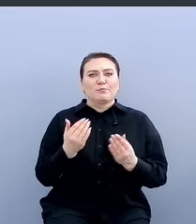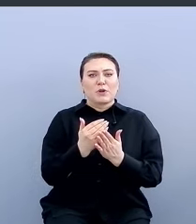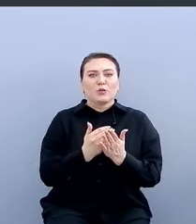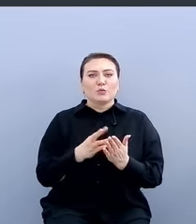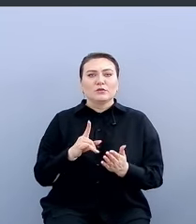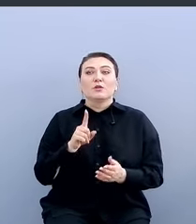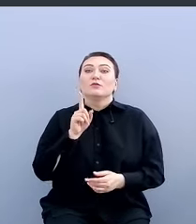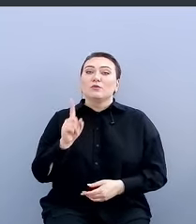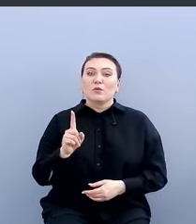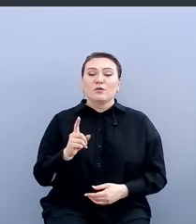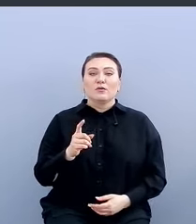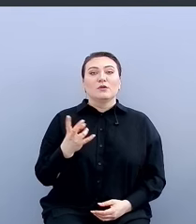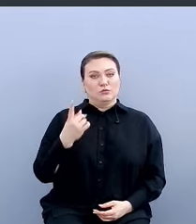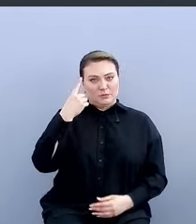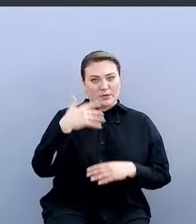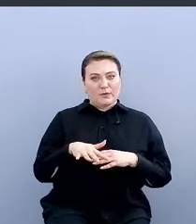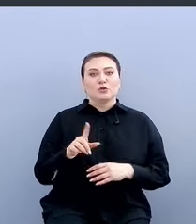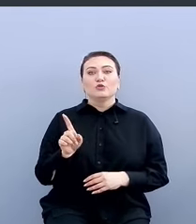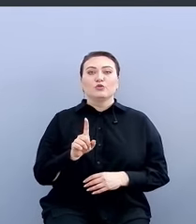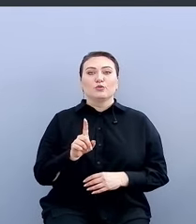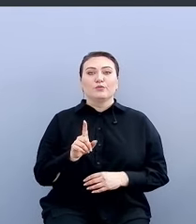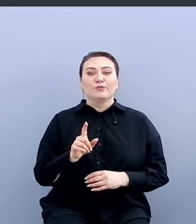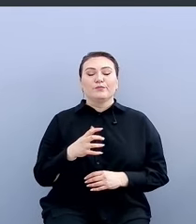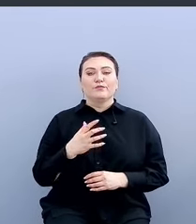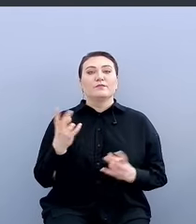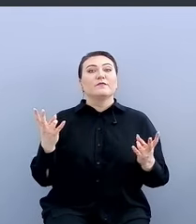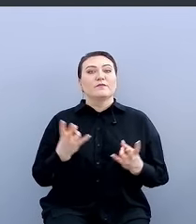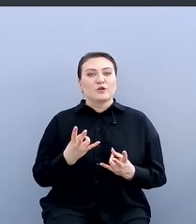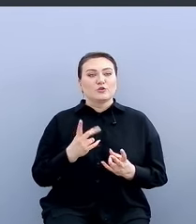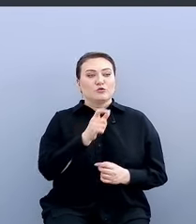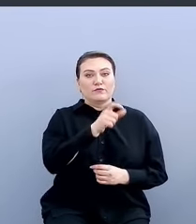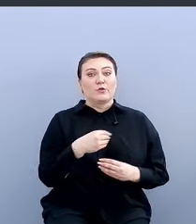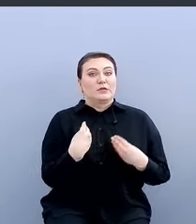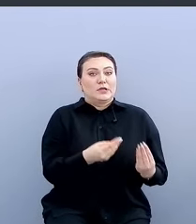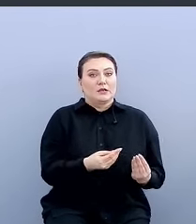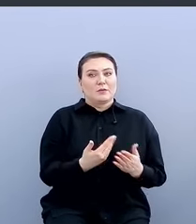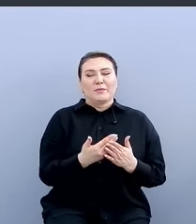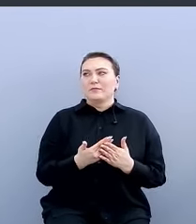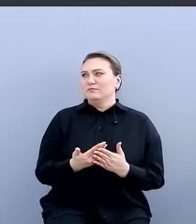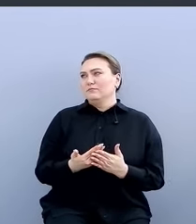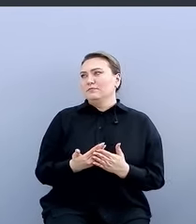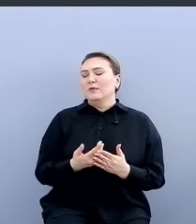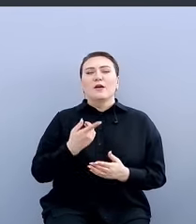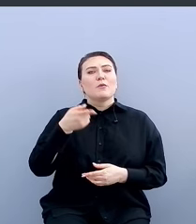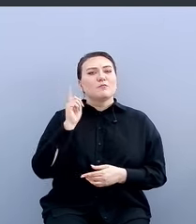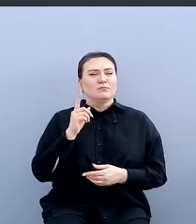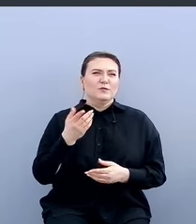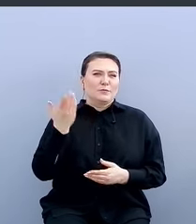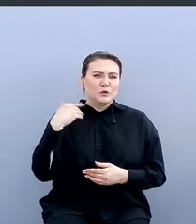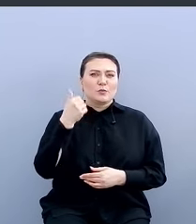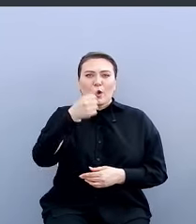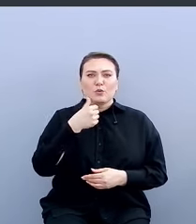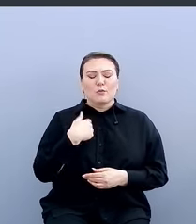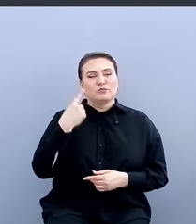понимать, что важно не только человеку чего-то дать. Например, в том году мы решили, что